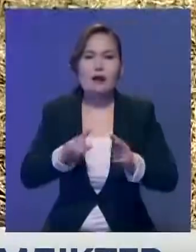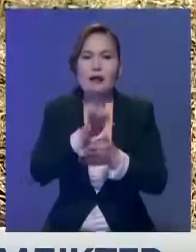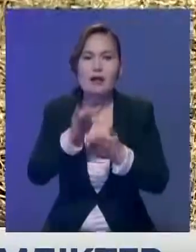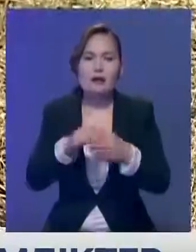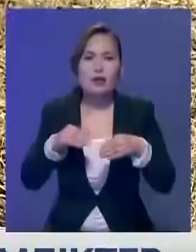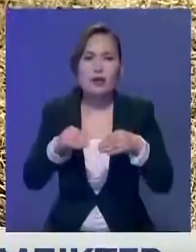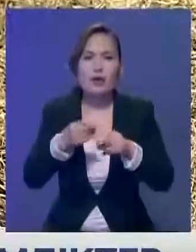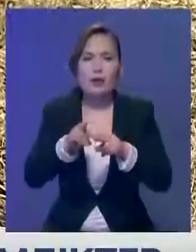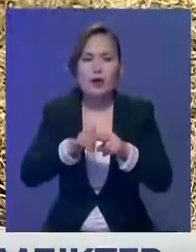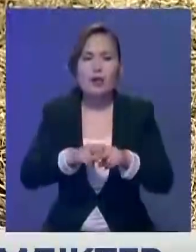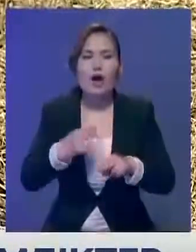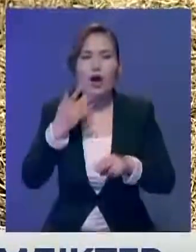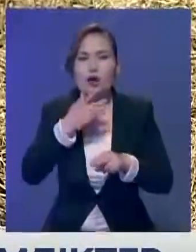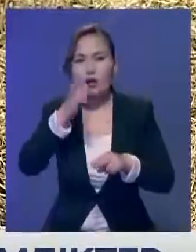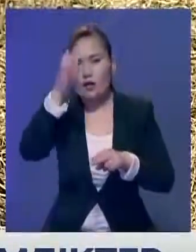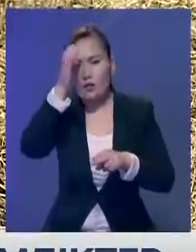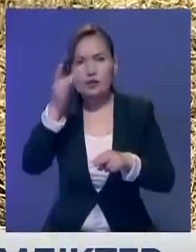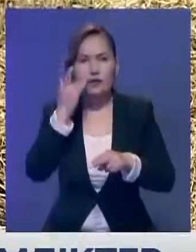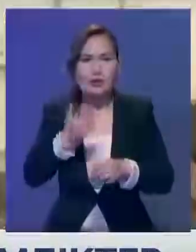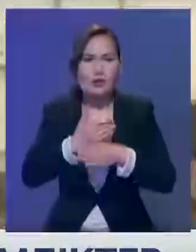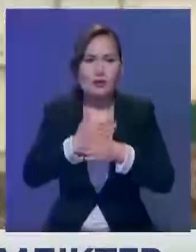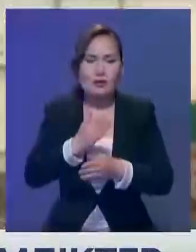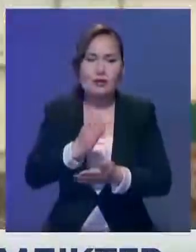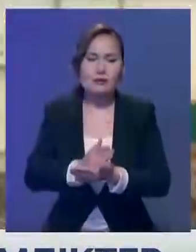ұлттық биотехнология орталығыда ацалысып жатыр.